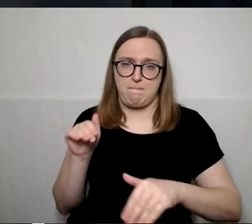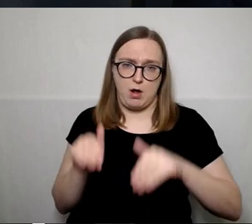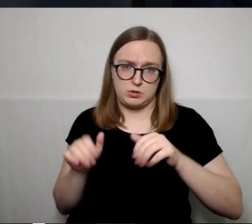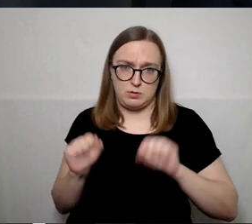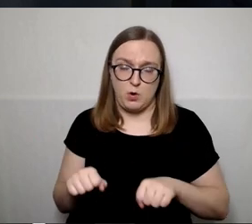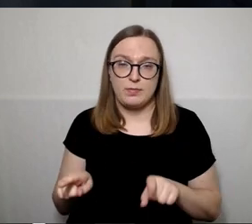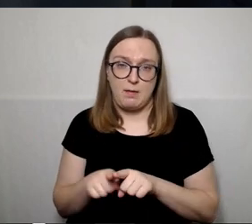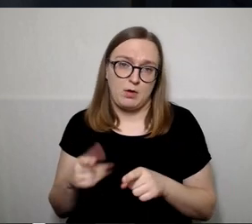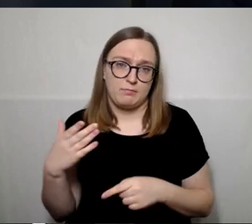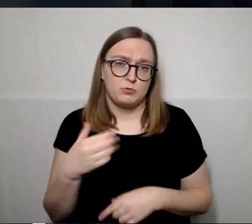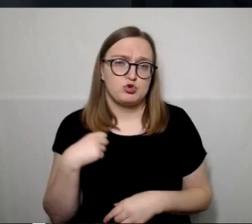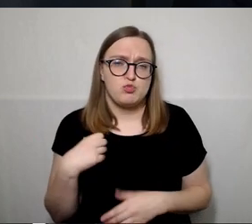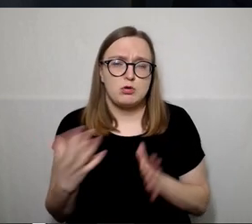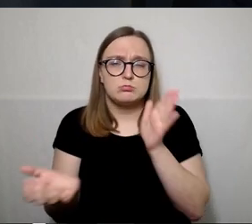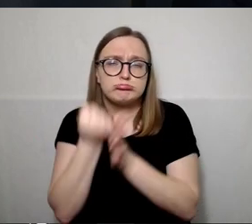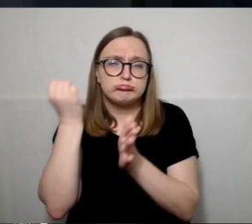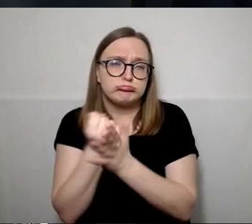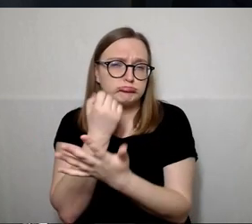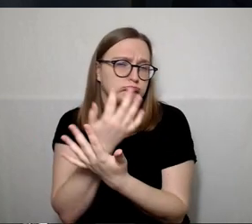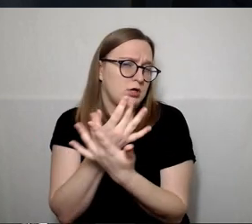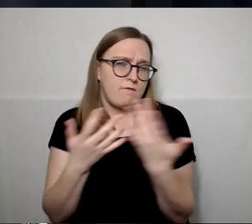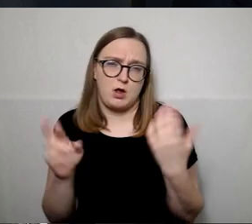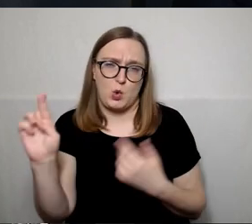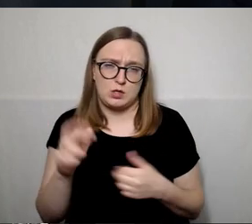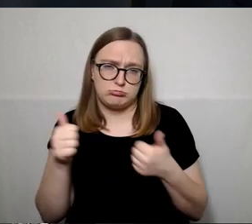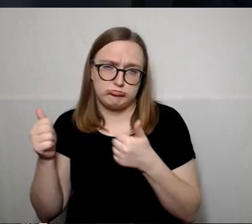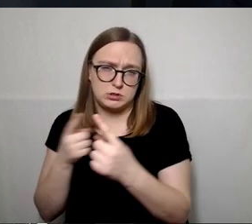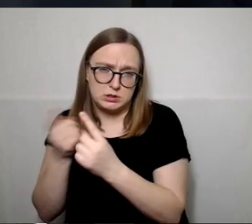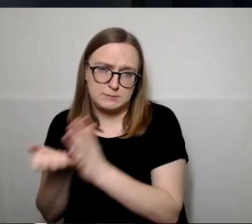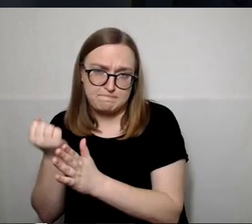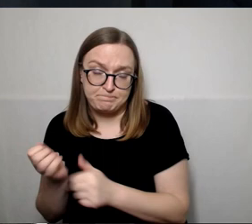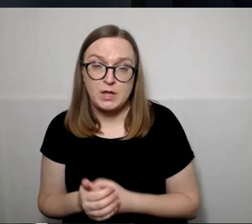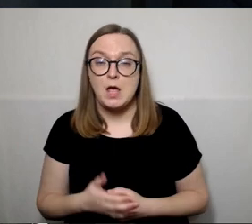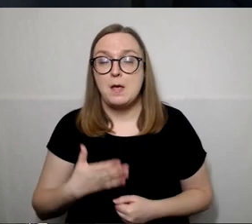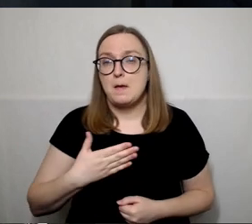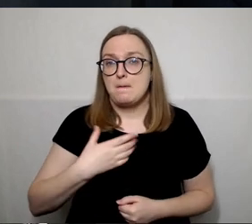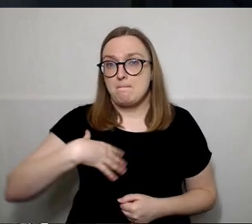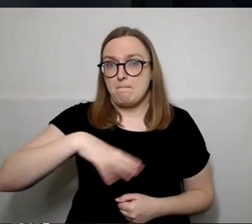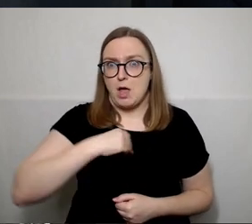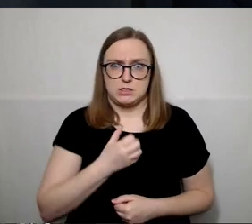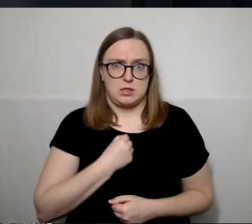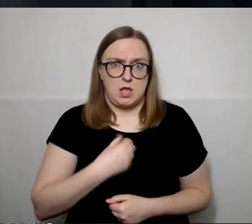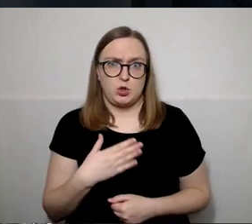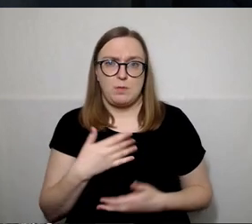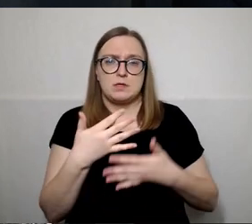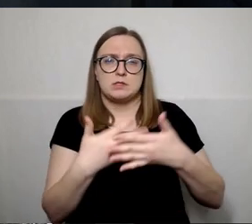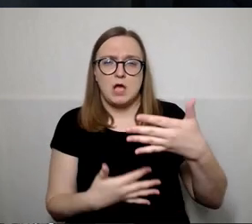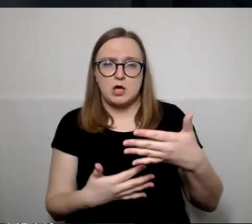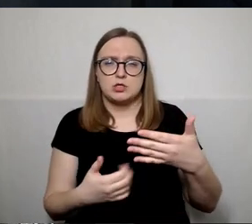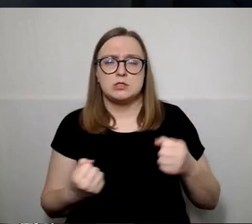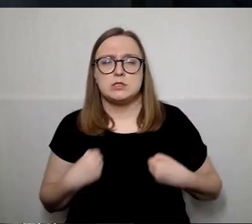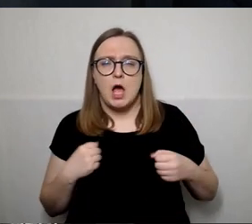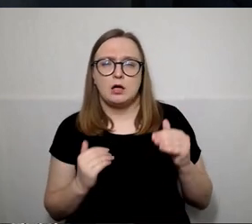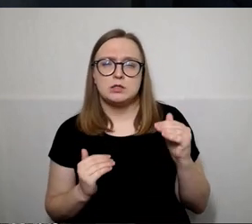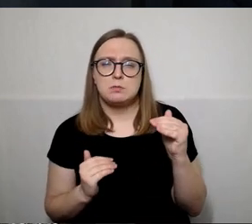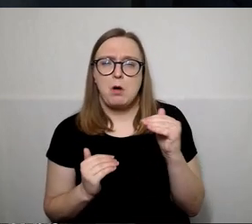pasiekimų esančių sąrašė kandidatų. Mes nesirimim to, kad sąrašą daryti mažiau žmonių, kad